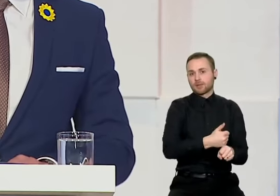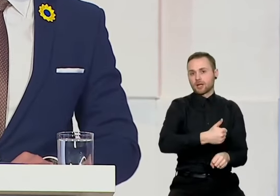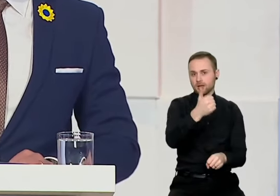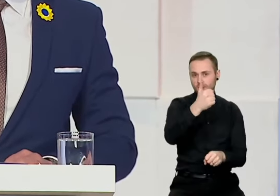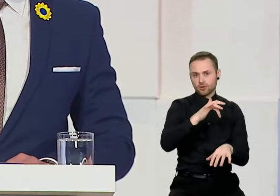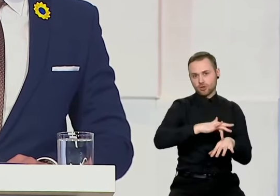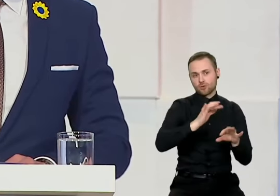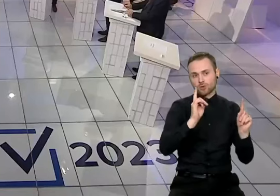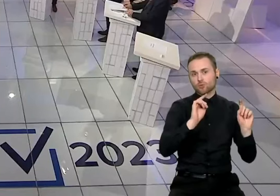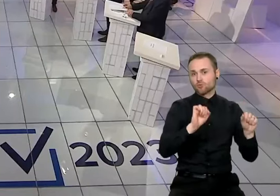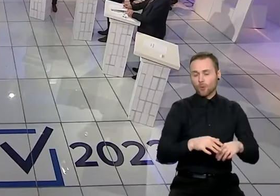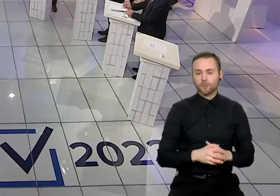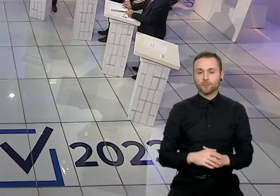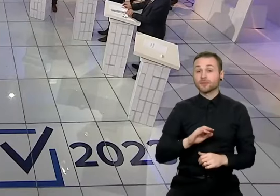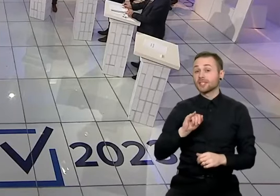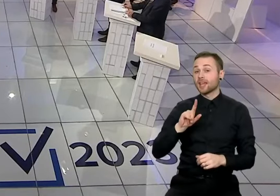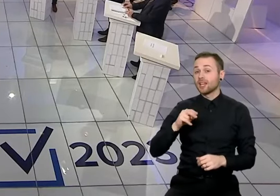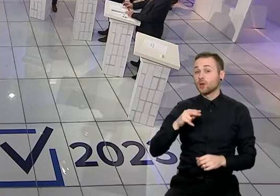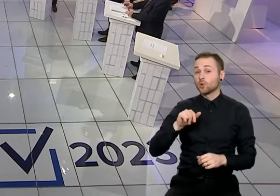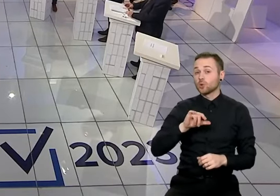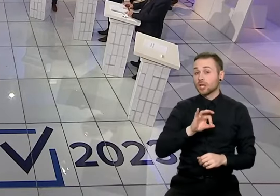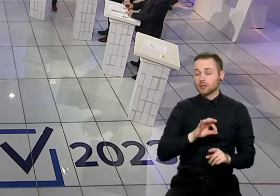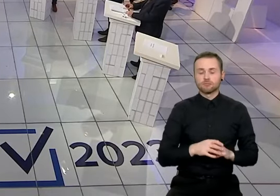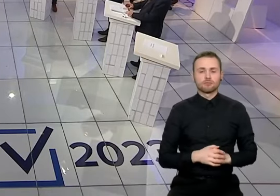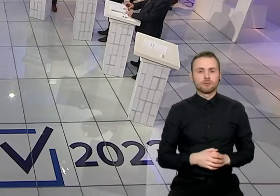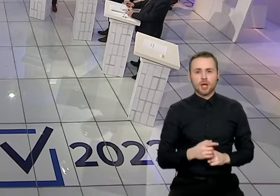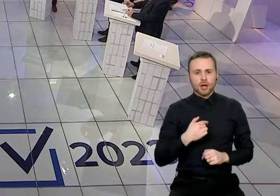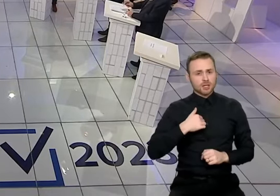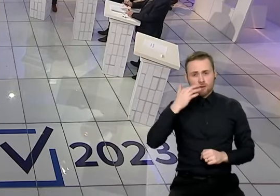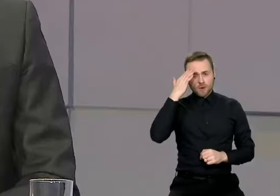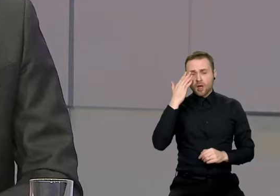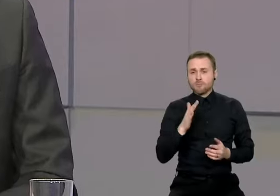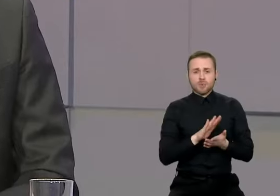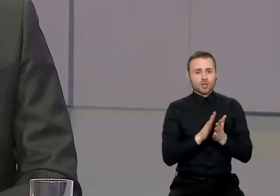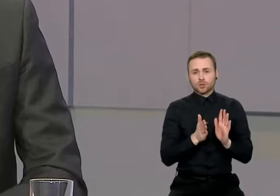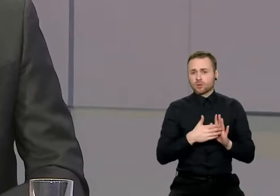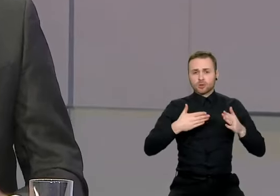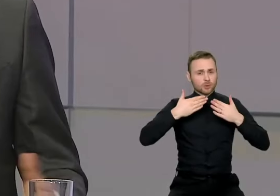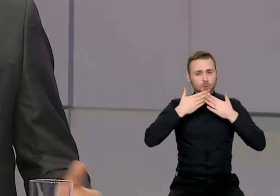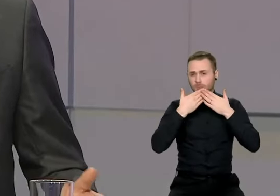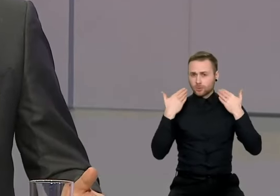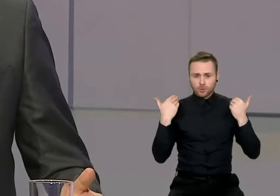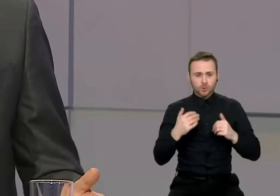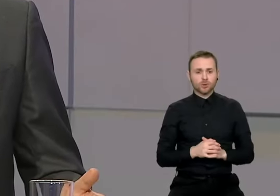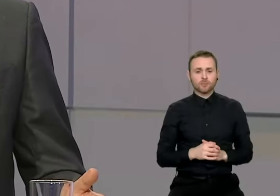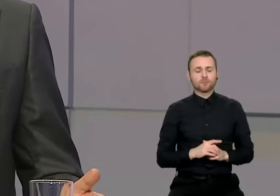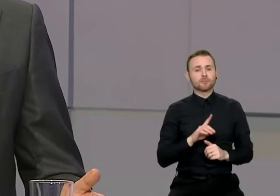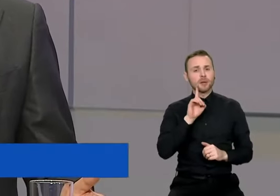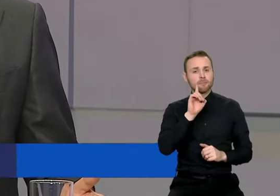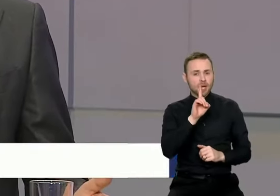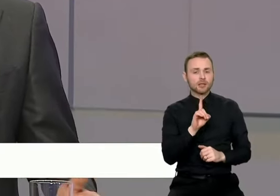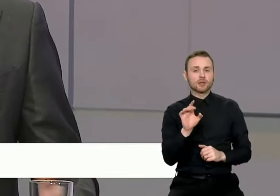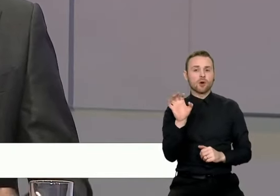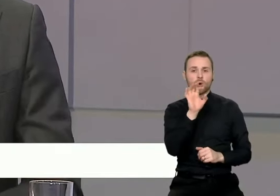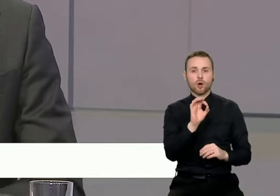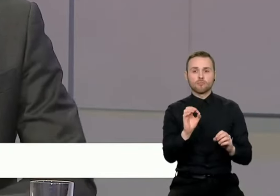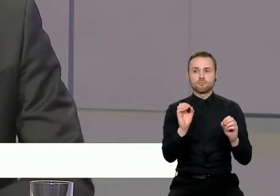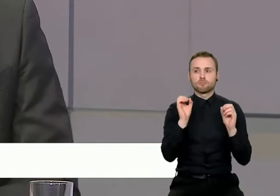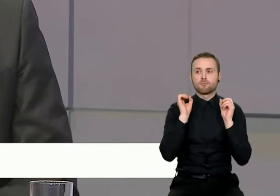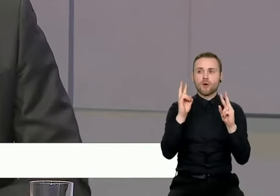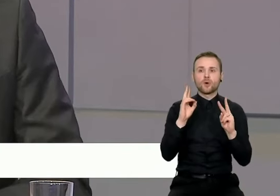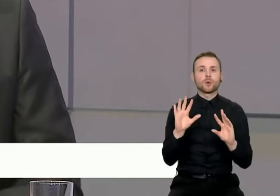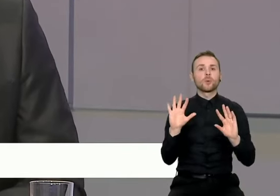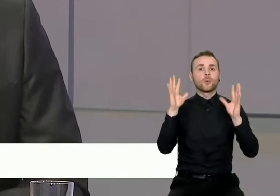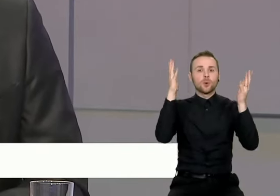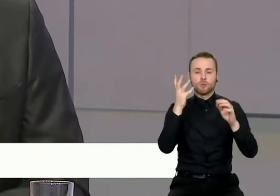Aš manau, tikrai nėra pasirenkta, tačiau svarbu labai tos grėsmės nehipropolizuoti. Nes aš